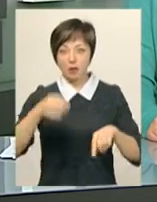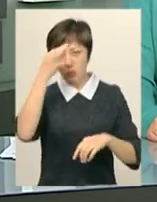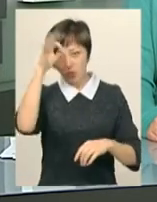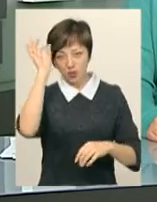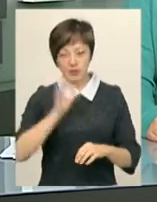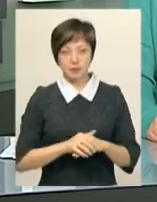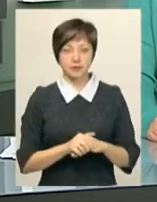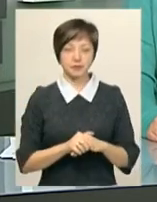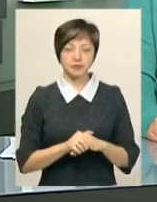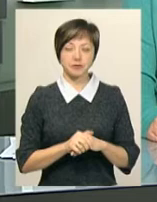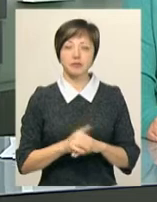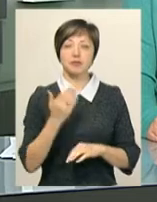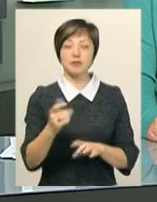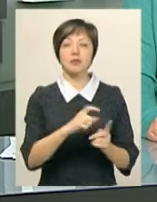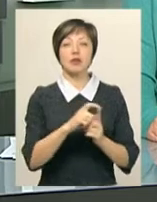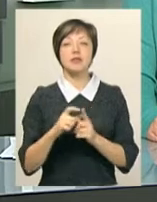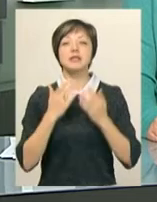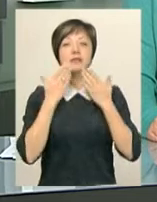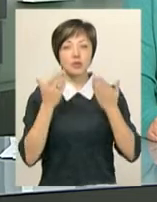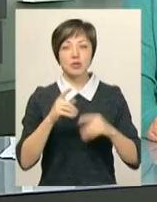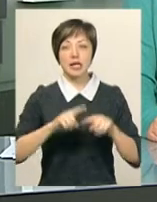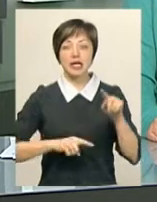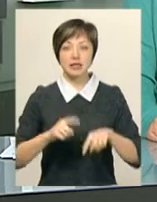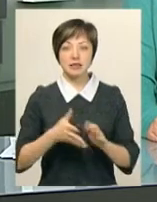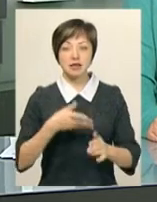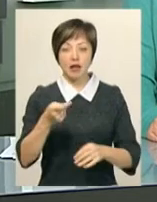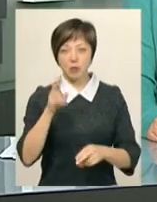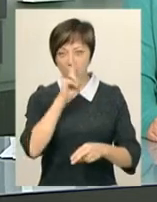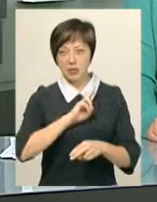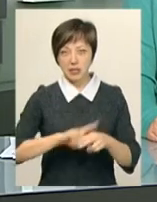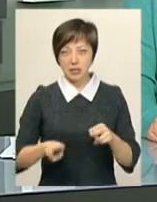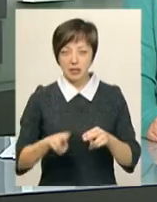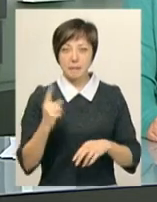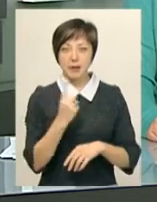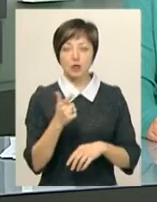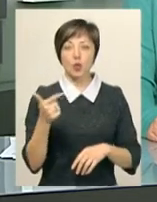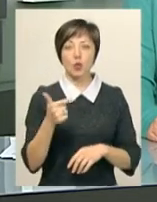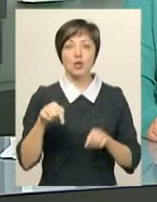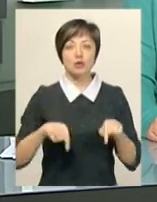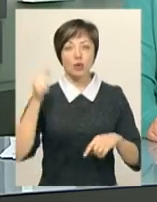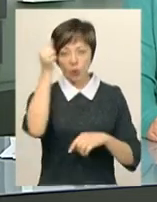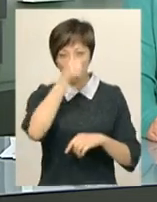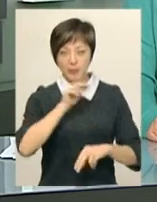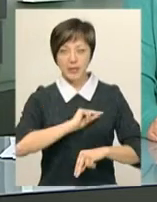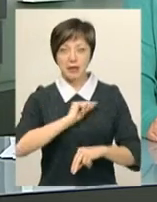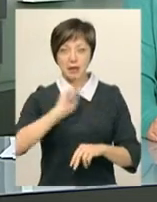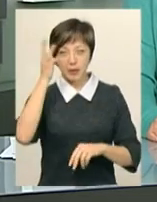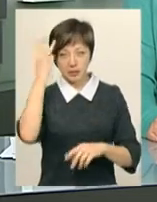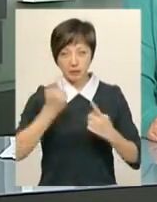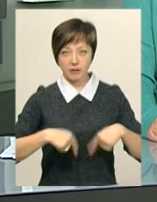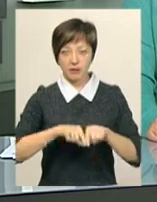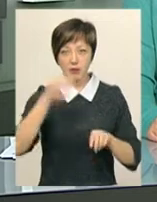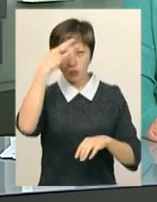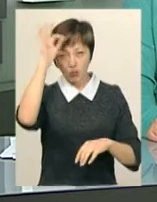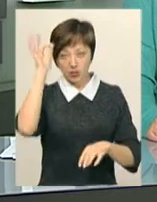Людмила Берестовська. За її словами, до них звернулися рідні із заявою про зникнення. 1 грудня цього року працівниками Хмельницького відділу